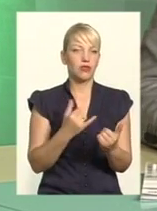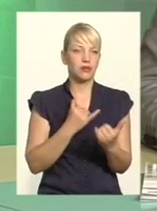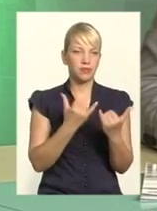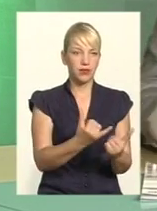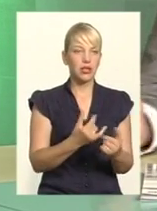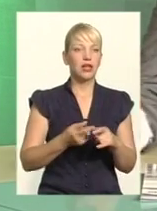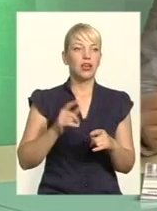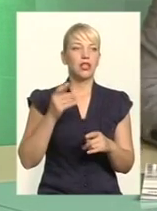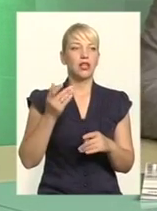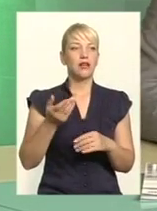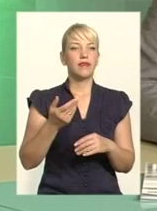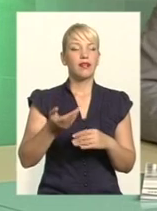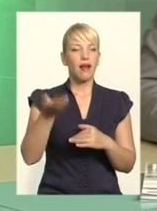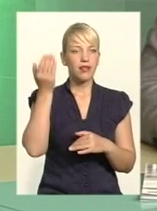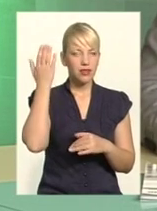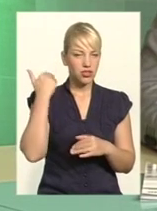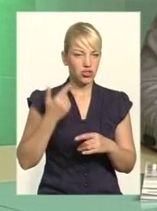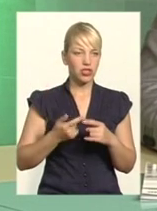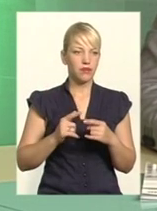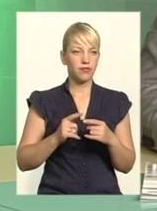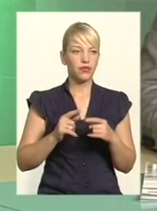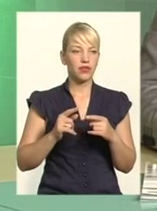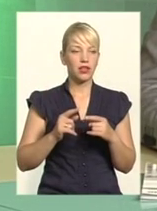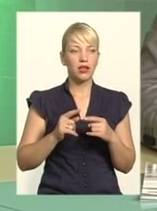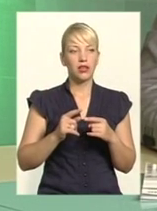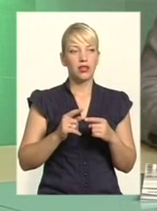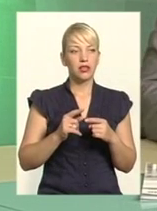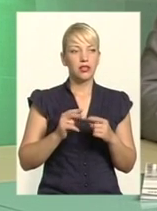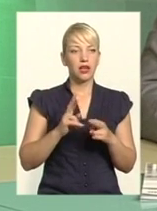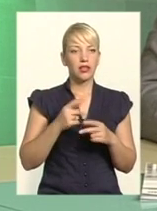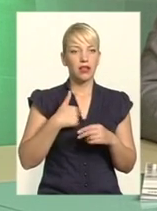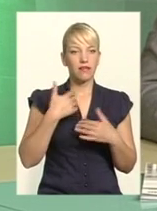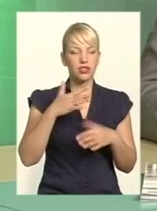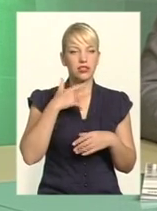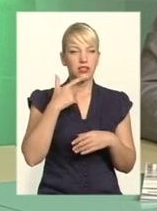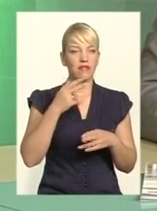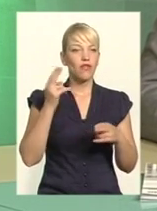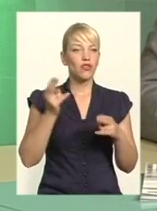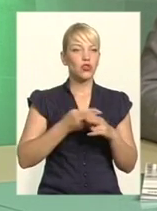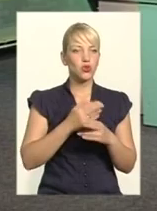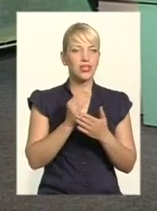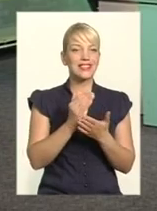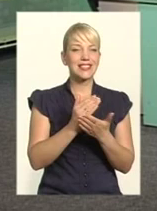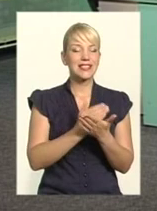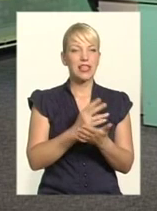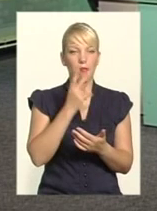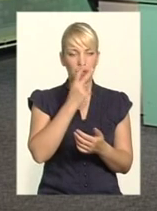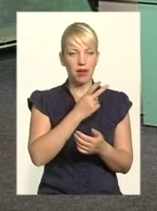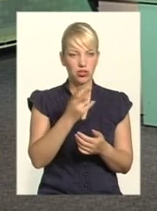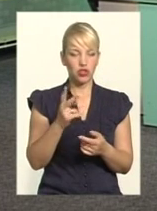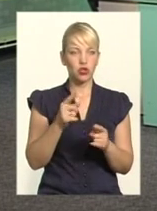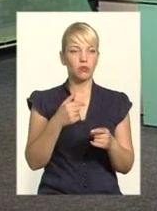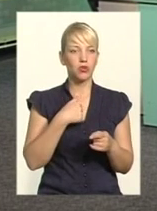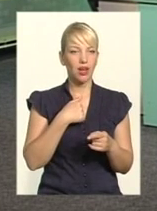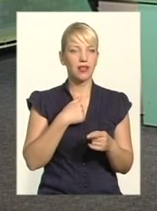ще тоді автомобілів таких не було, які сьогодні їздять. Тому, як я сказав, відсутні системне бачення. Чому я